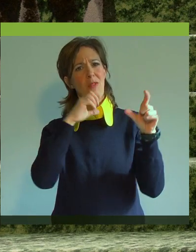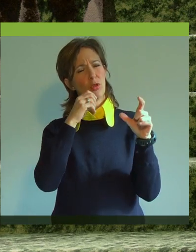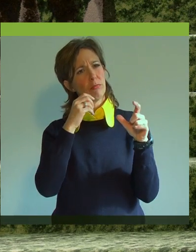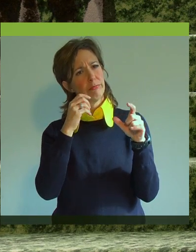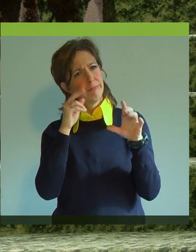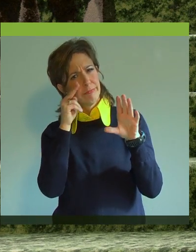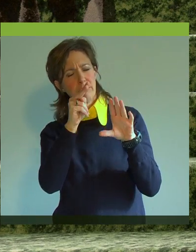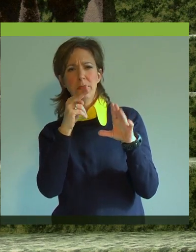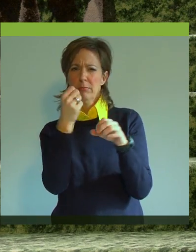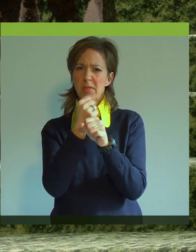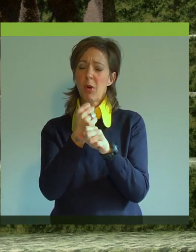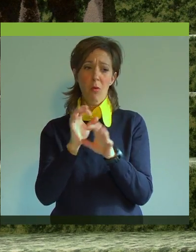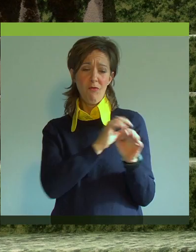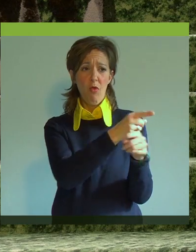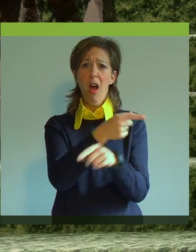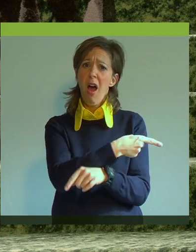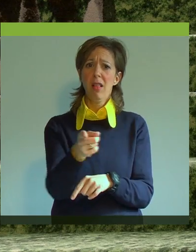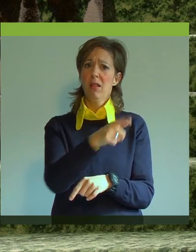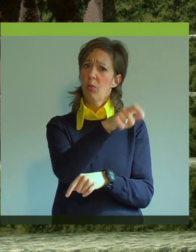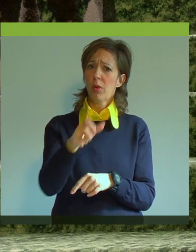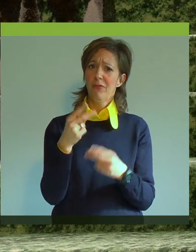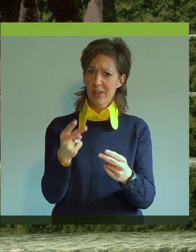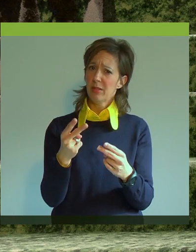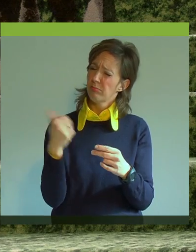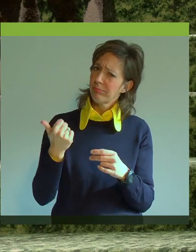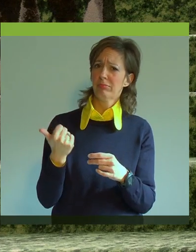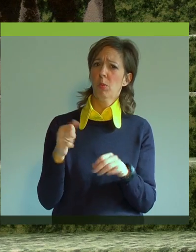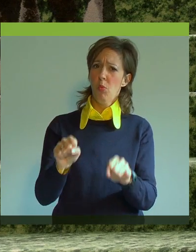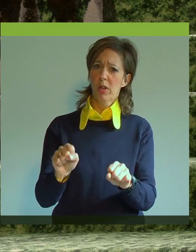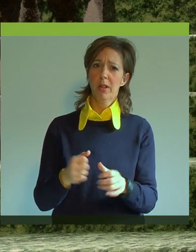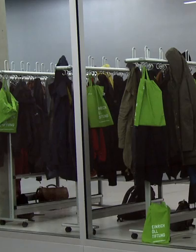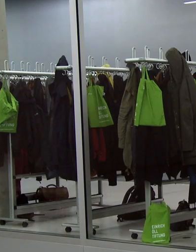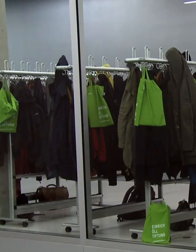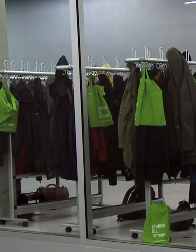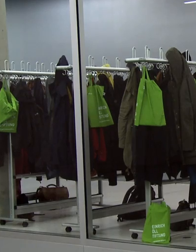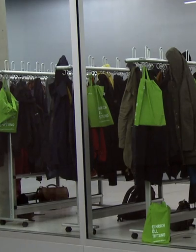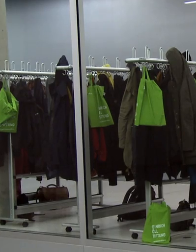Themen zu beschäftigen, weil sie einfach jeden angehen und das ist einfach eine tolle Möglichkeit dafür.